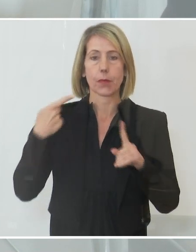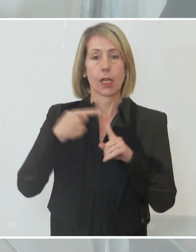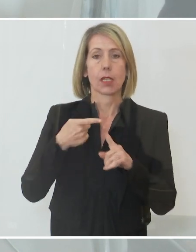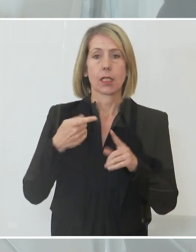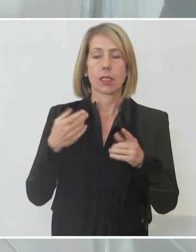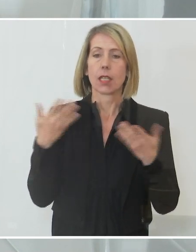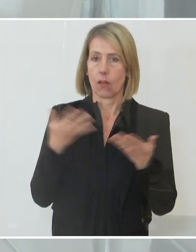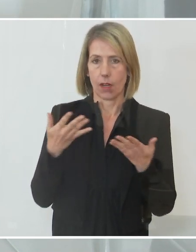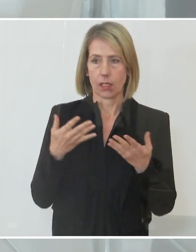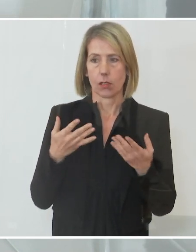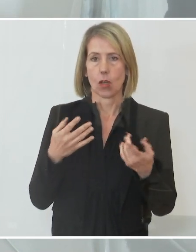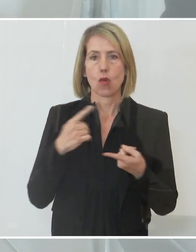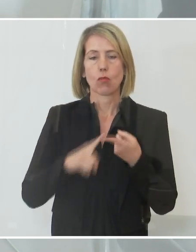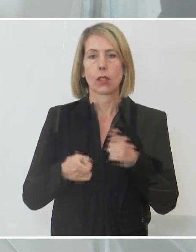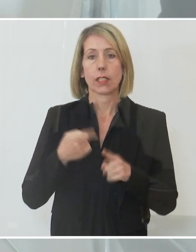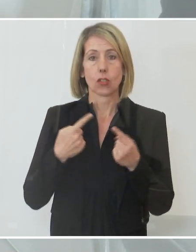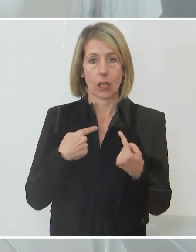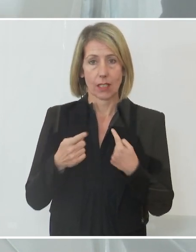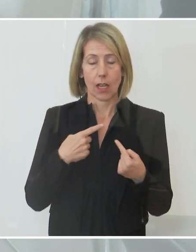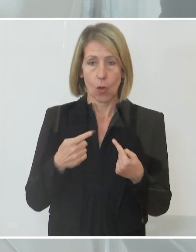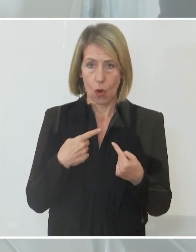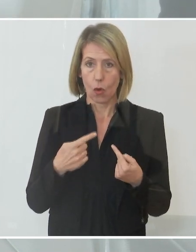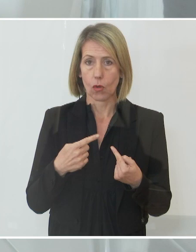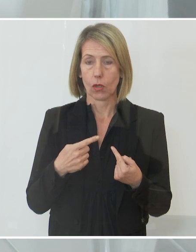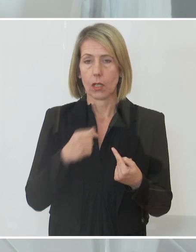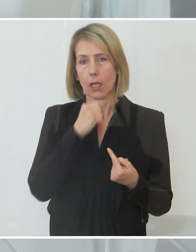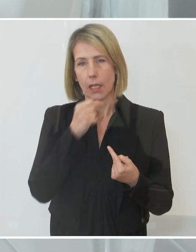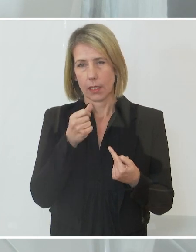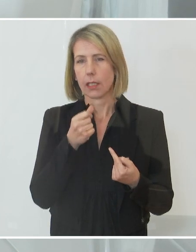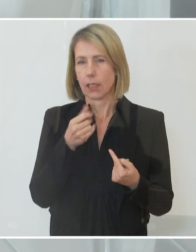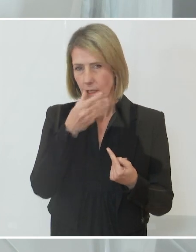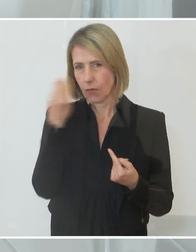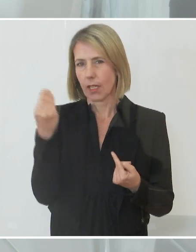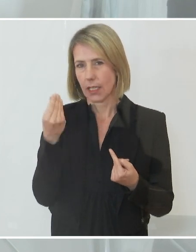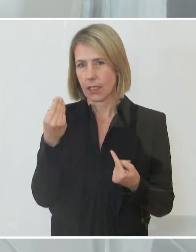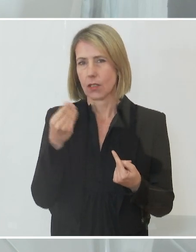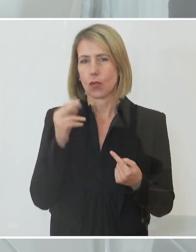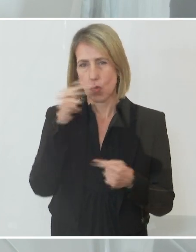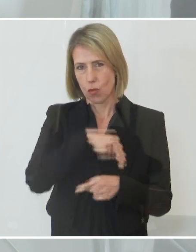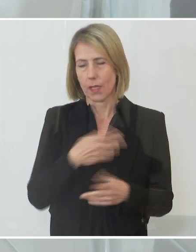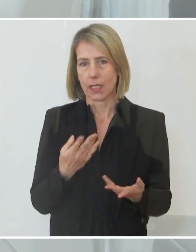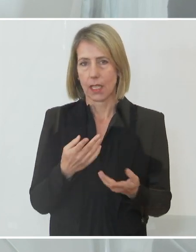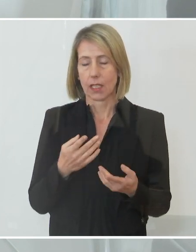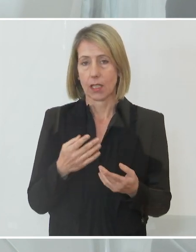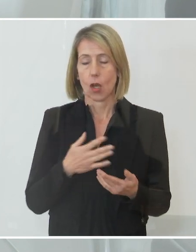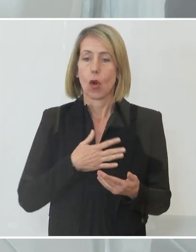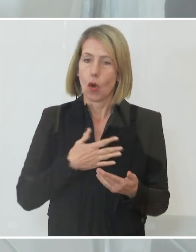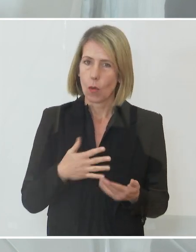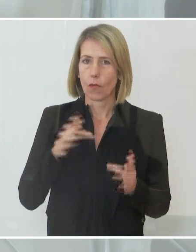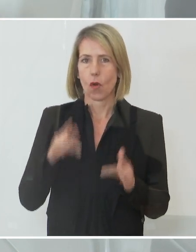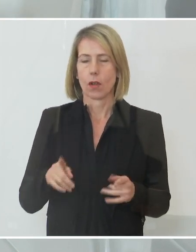wir diesen politischen Dialog nicht aus den Augen verlieren, ich halte ihn für wichtig, auch bei gegensätzlichen Positionen,